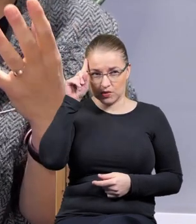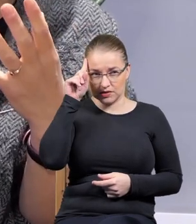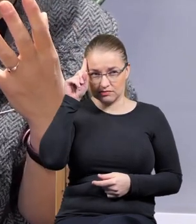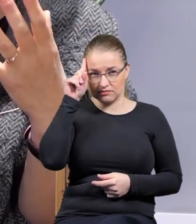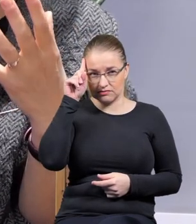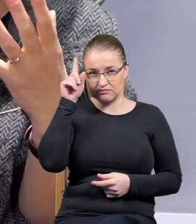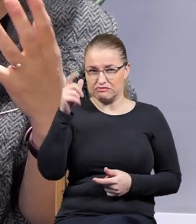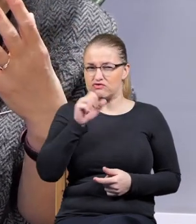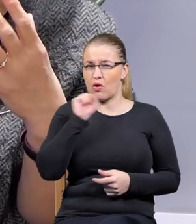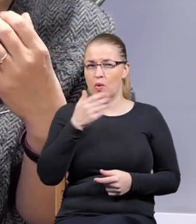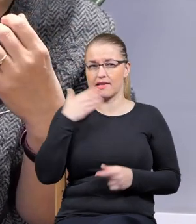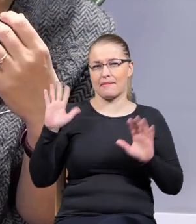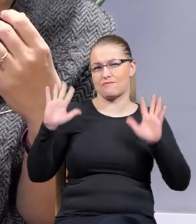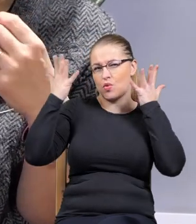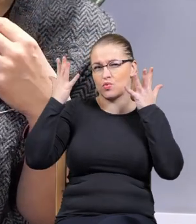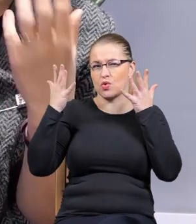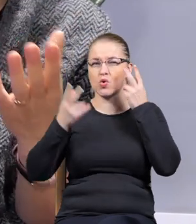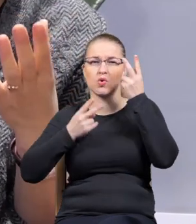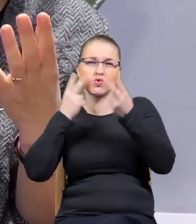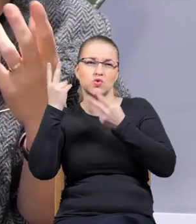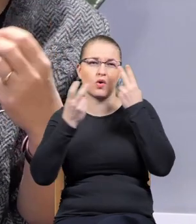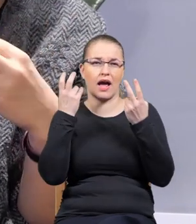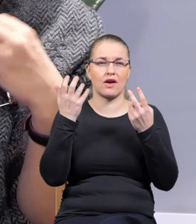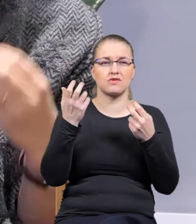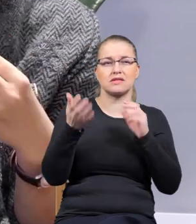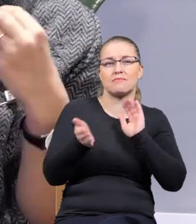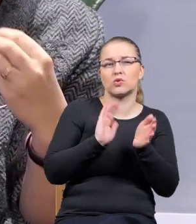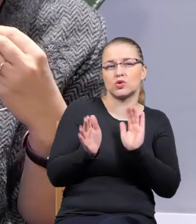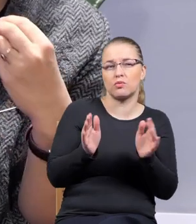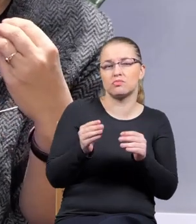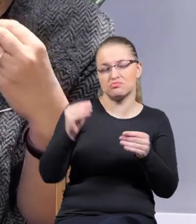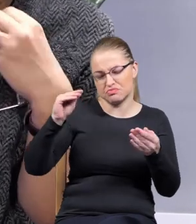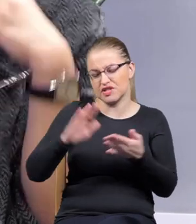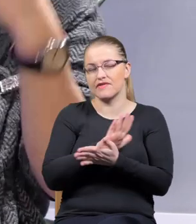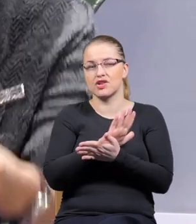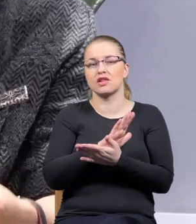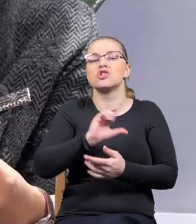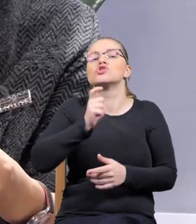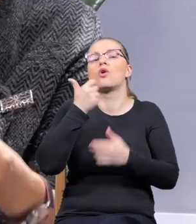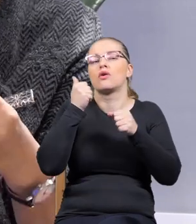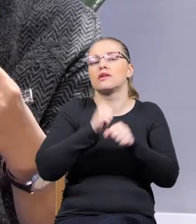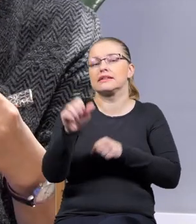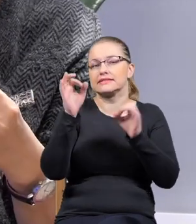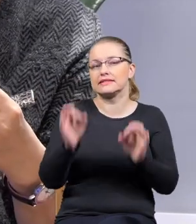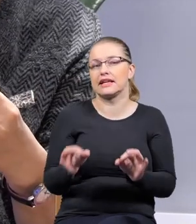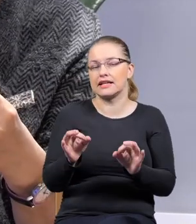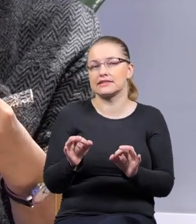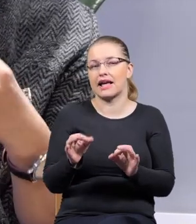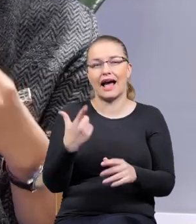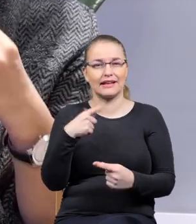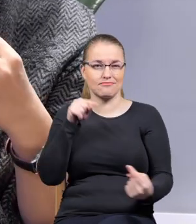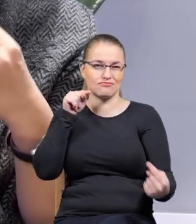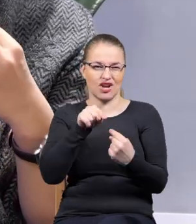na młodych ludzi, którzy się nie buntują, którzy raczej szukają sposobów przystosowania się do tego, co jest,